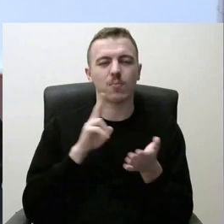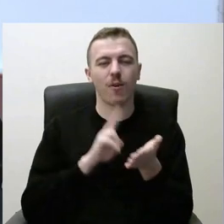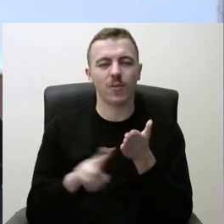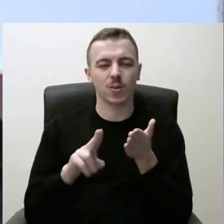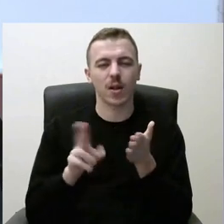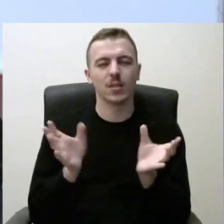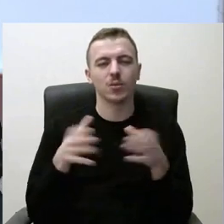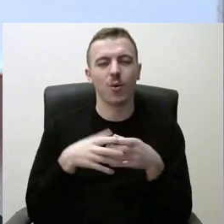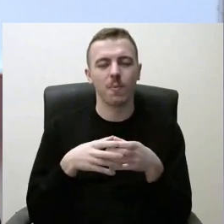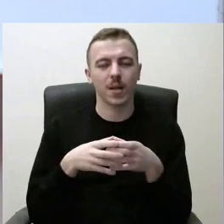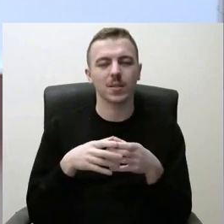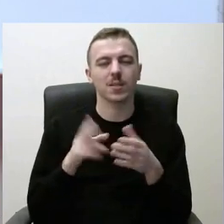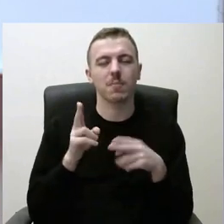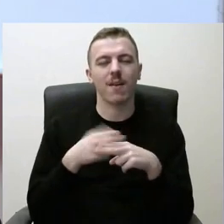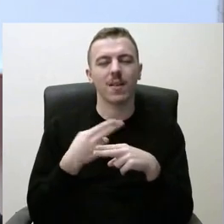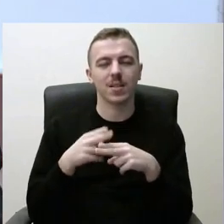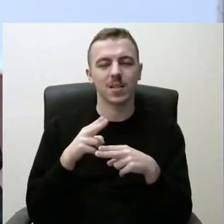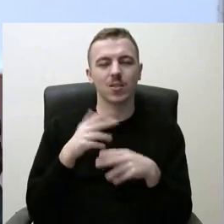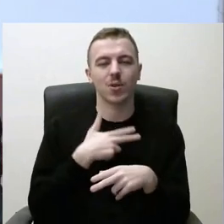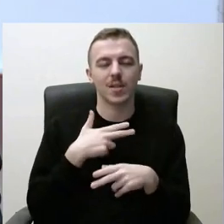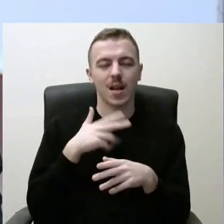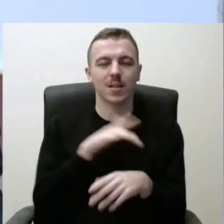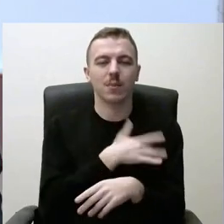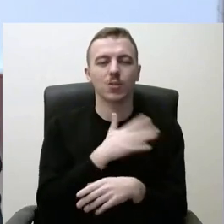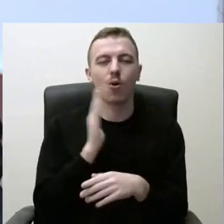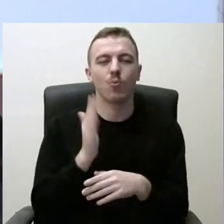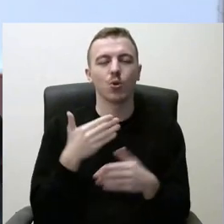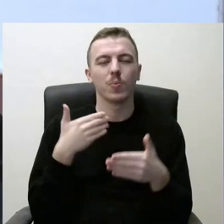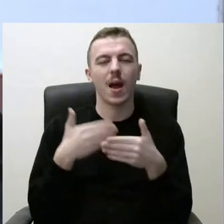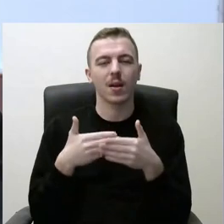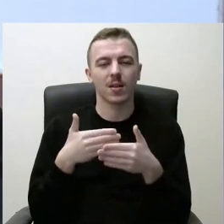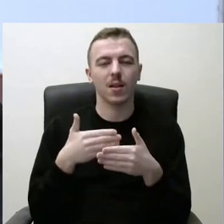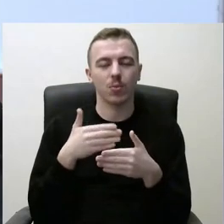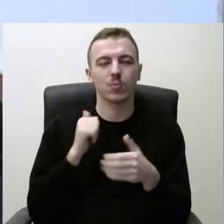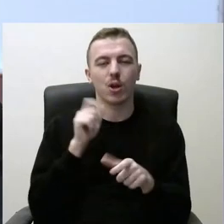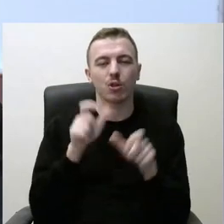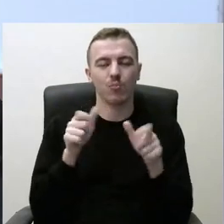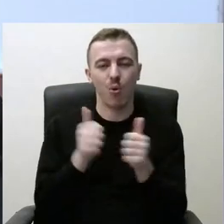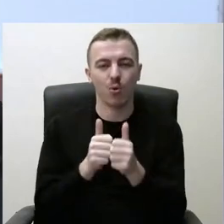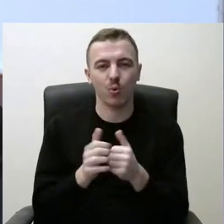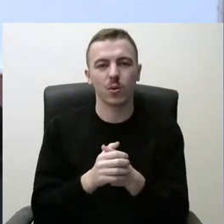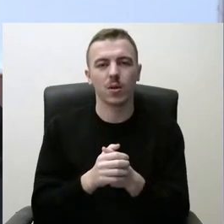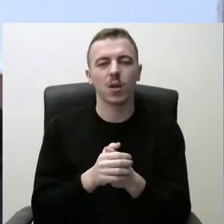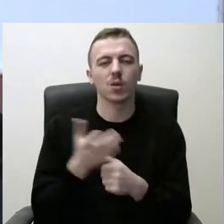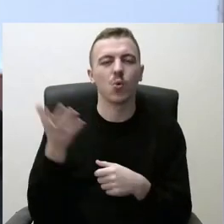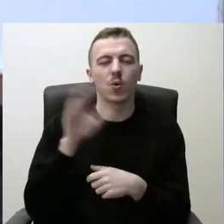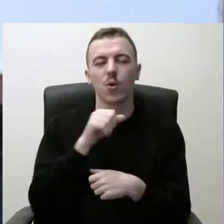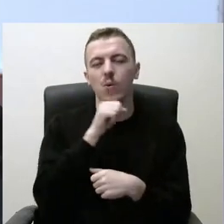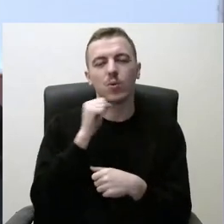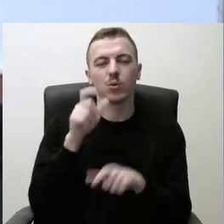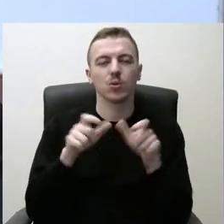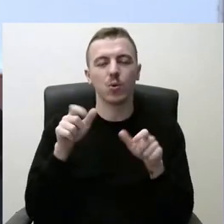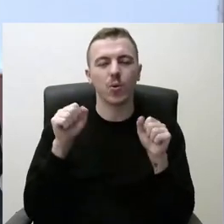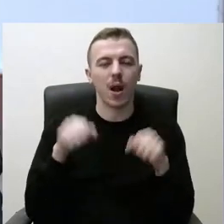kompleksinės ir prevencinės socialinės paslaugos mūtų prieartinamos prie žmonių, kad kuo daugiau senyvą amžiau žmonių